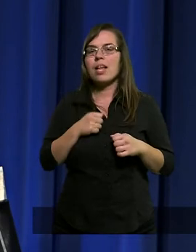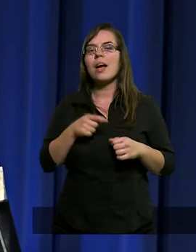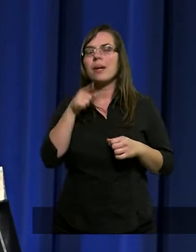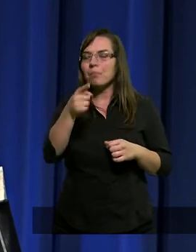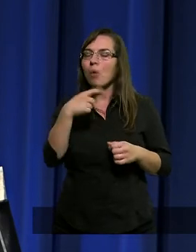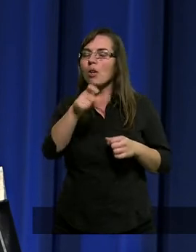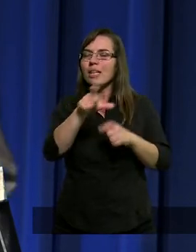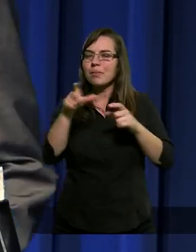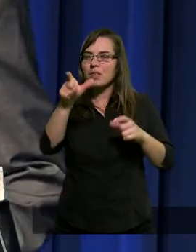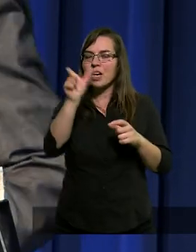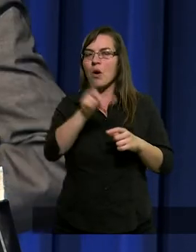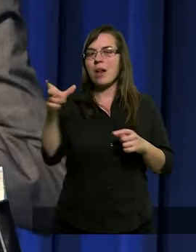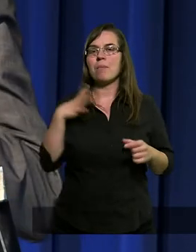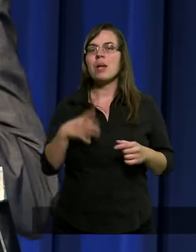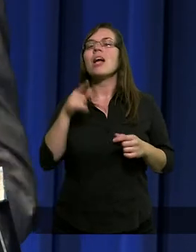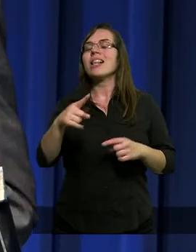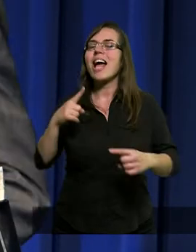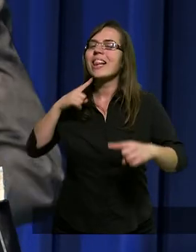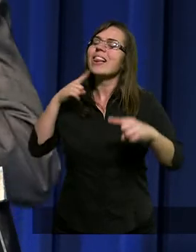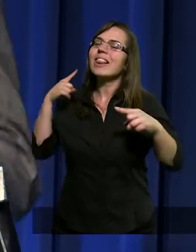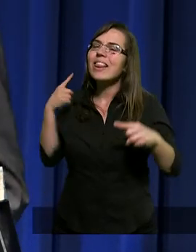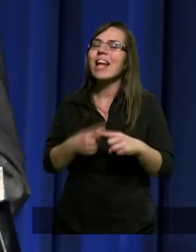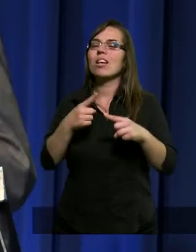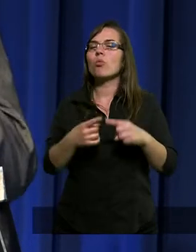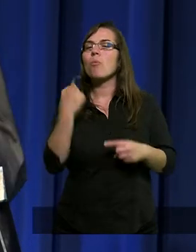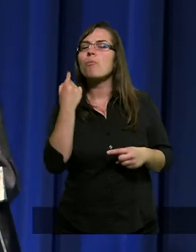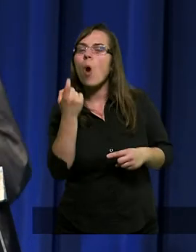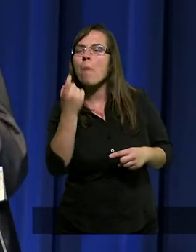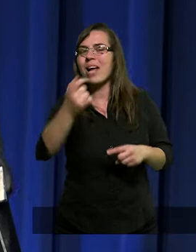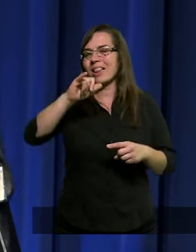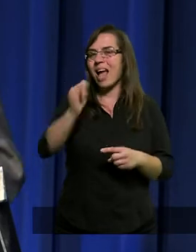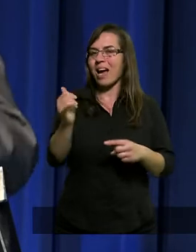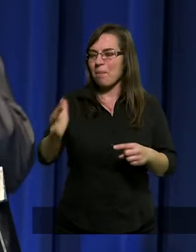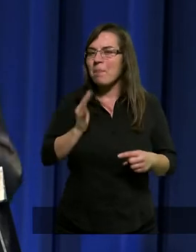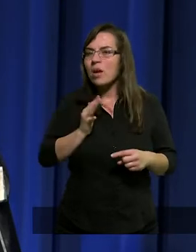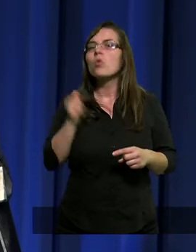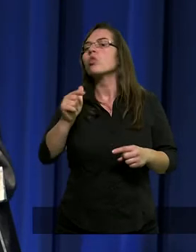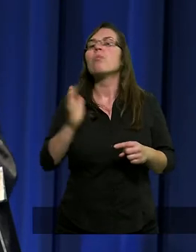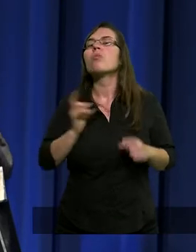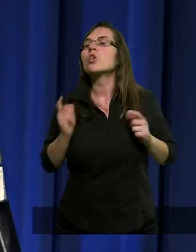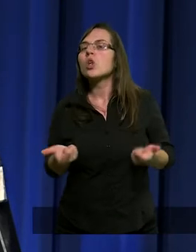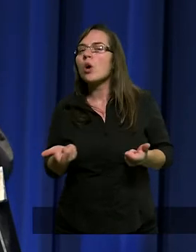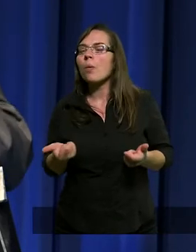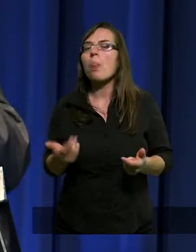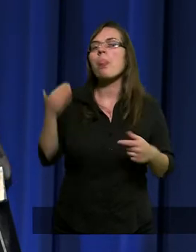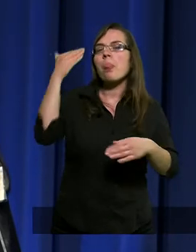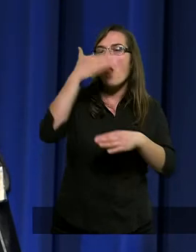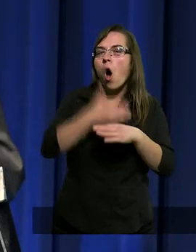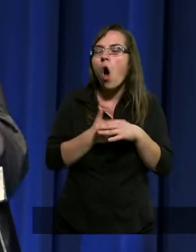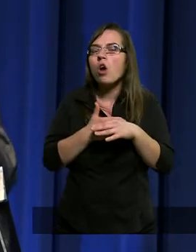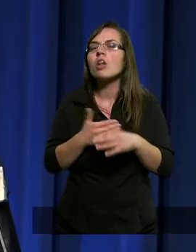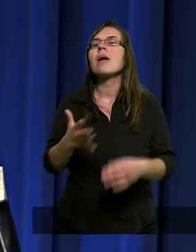podczas sądzenia. Ale ten decydujący moment, jaki był, to była